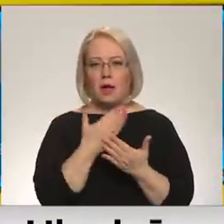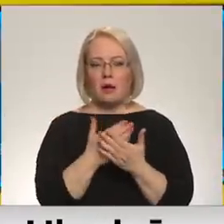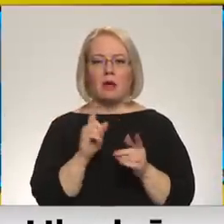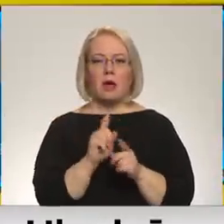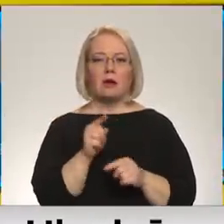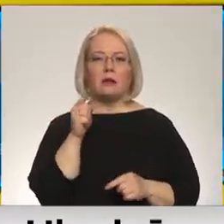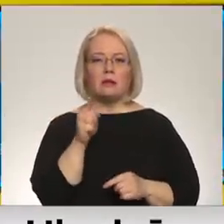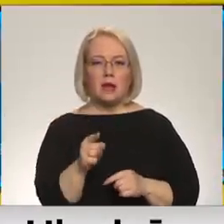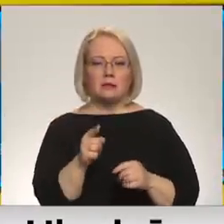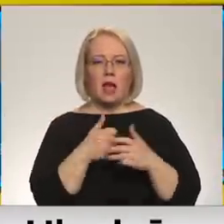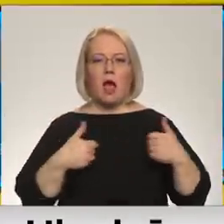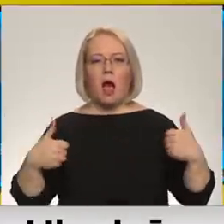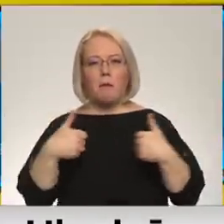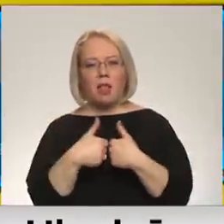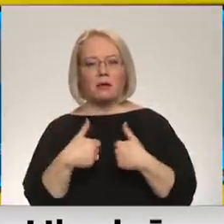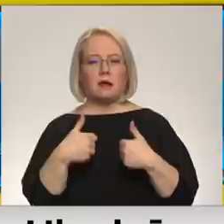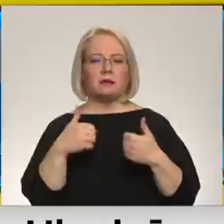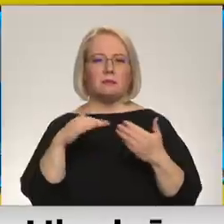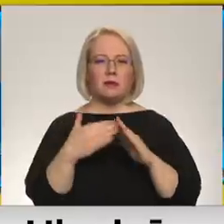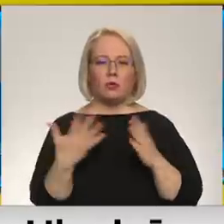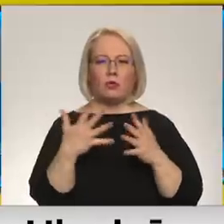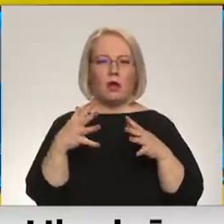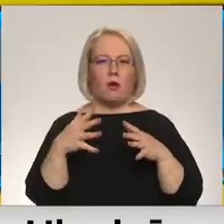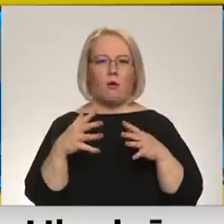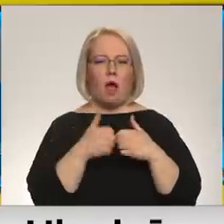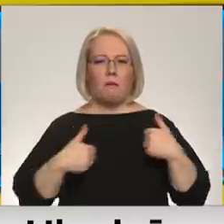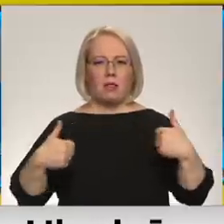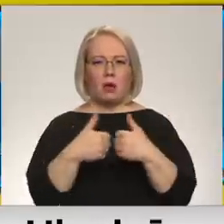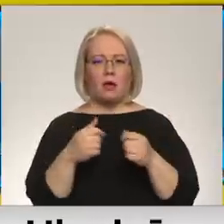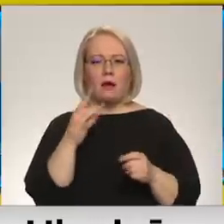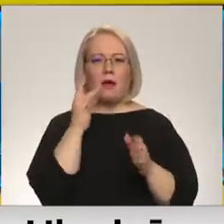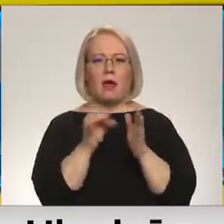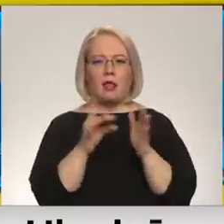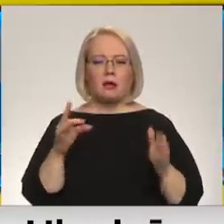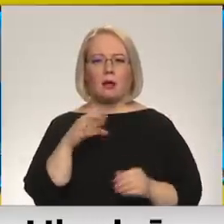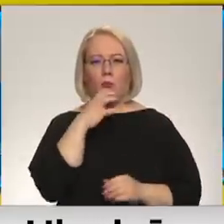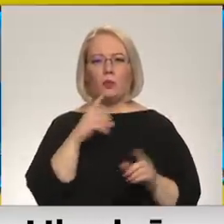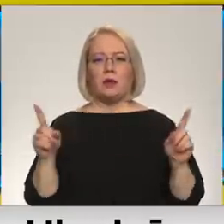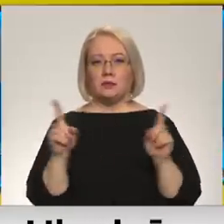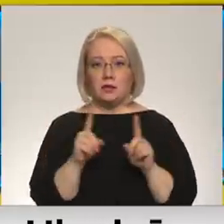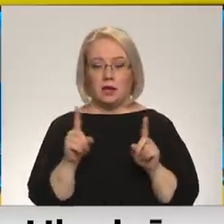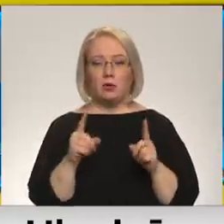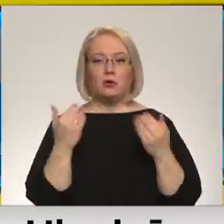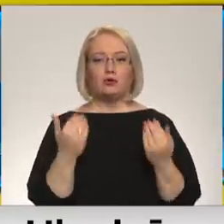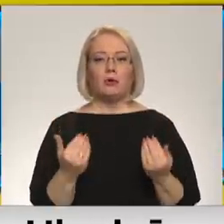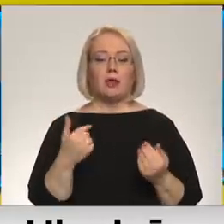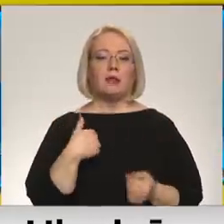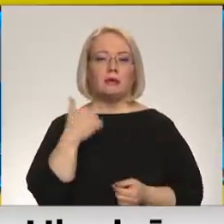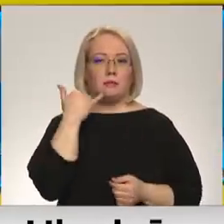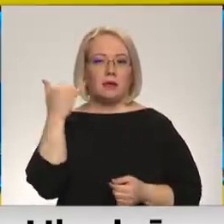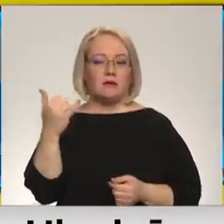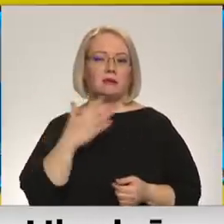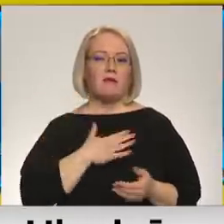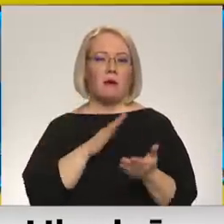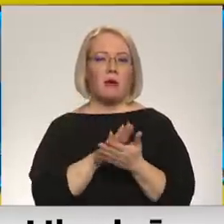teiksim, aplēngtajās pilsētās, kur ir aplēngums joprojām, ir elektrība, ir ūdens. Arī šodien es piezvanīju savam